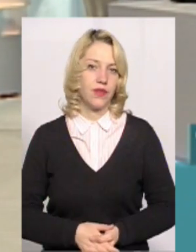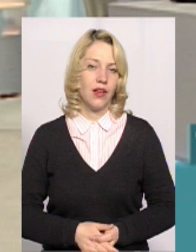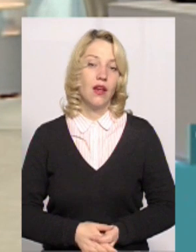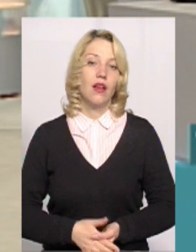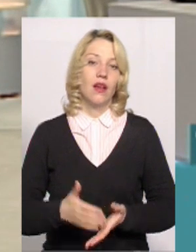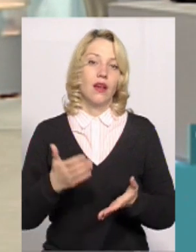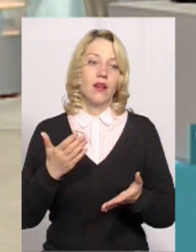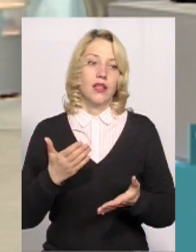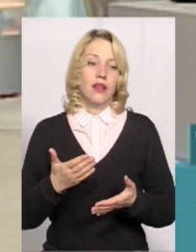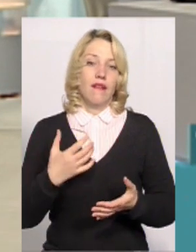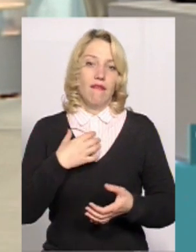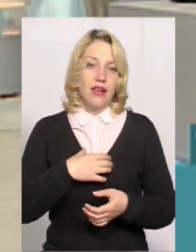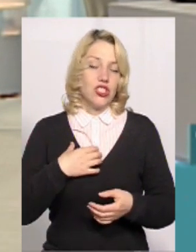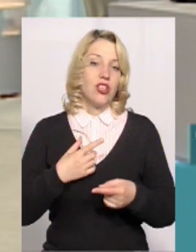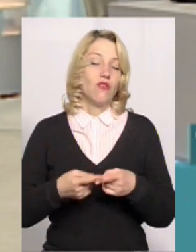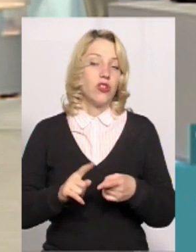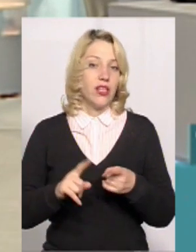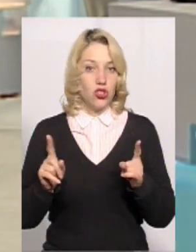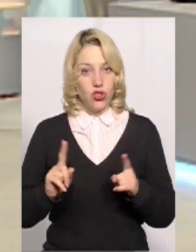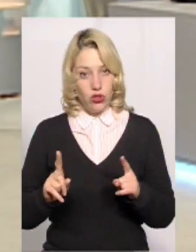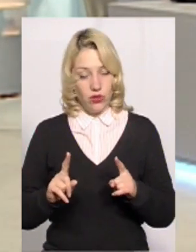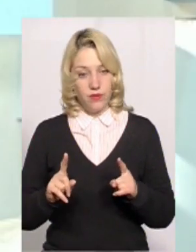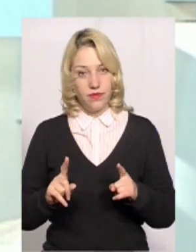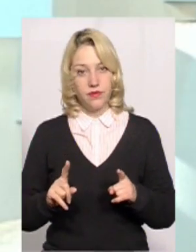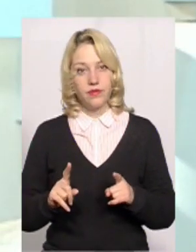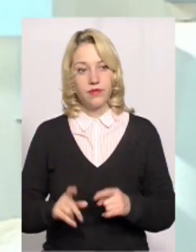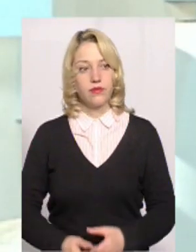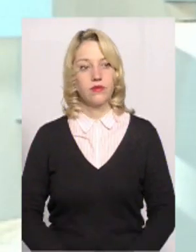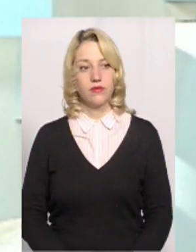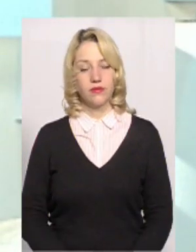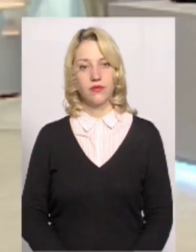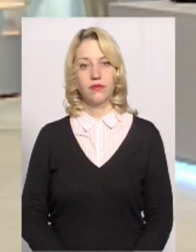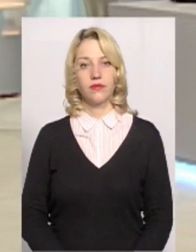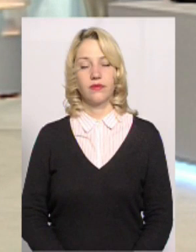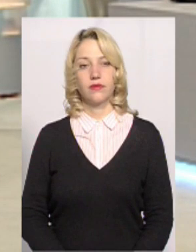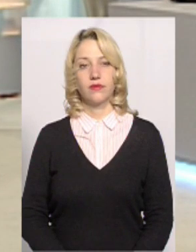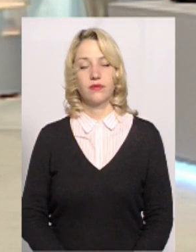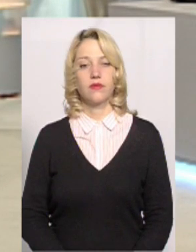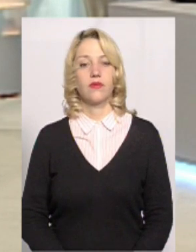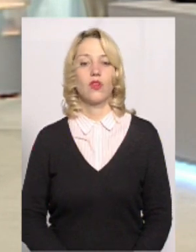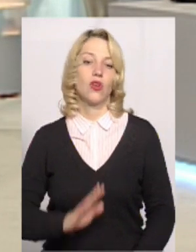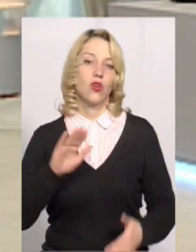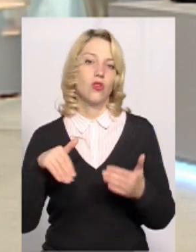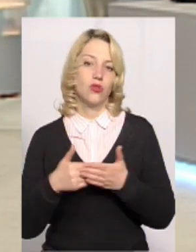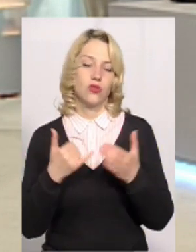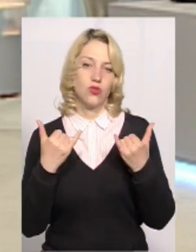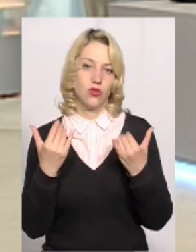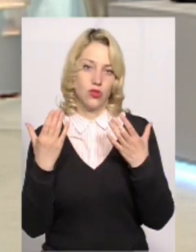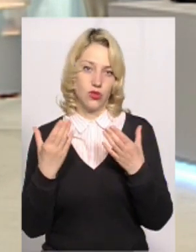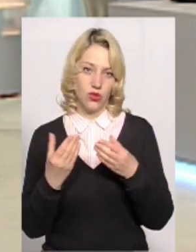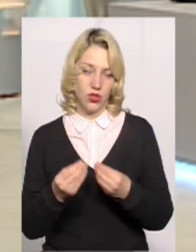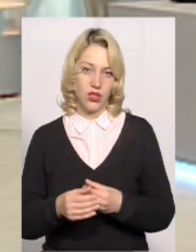Ну, можливо, те, що до сьогоднішнього дня,